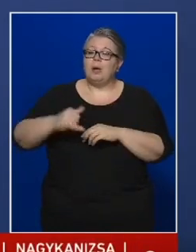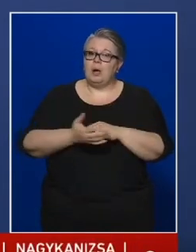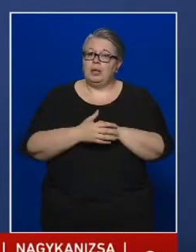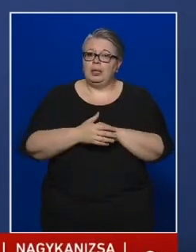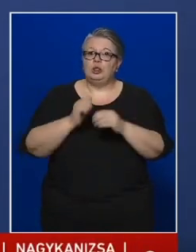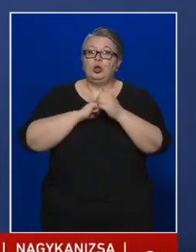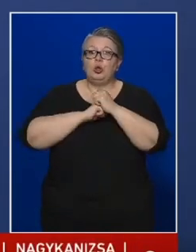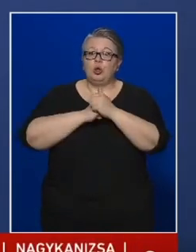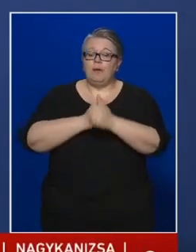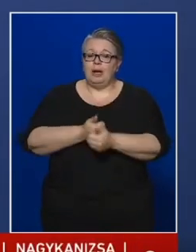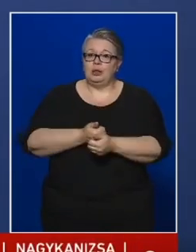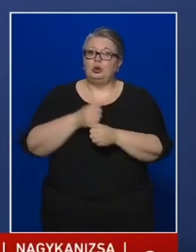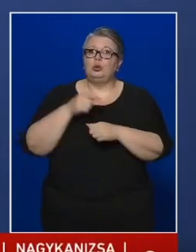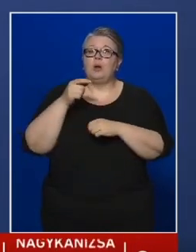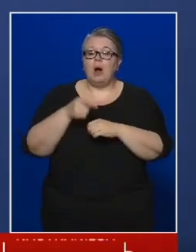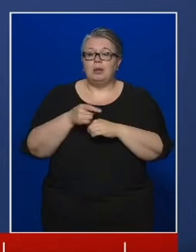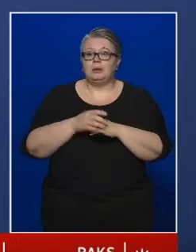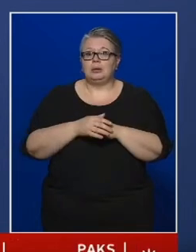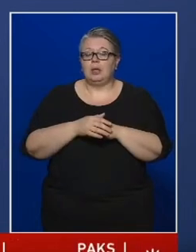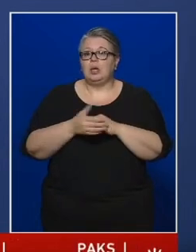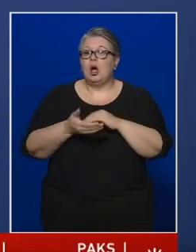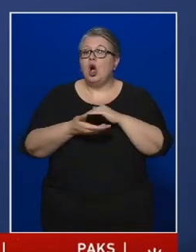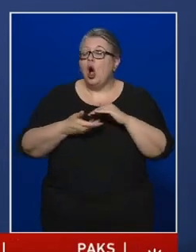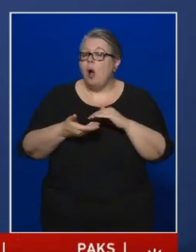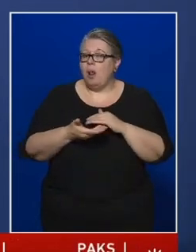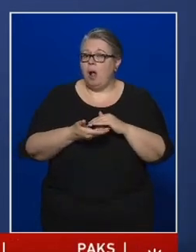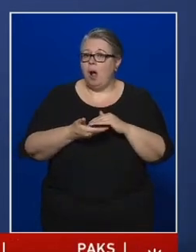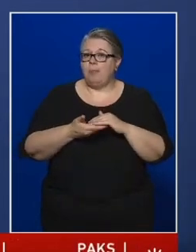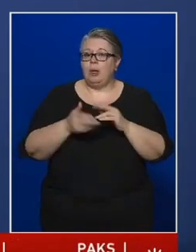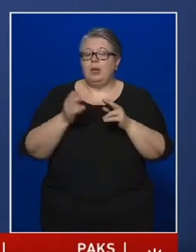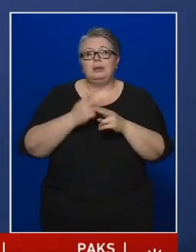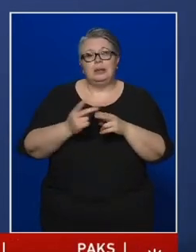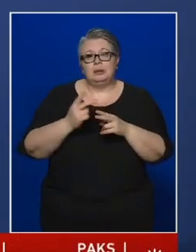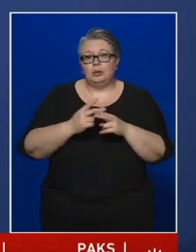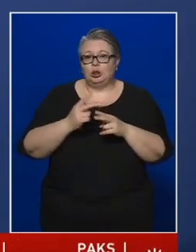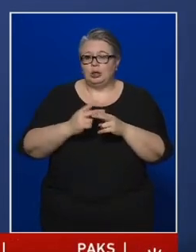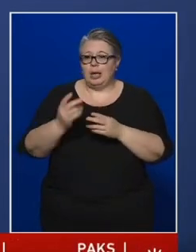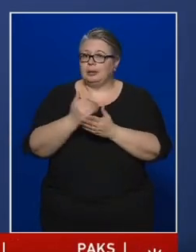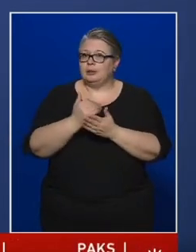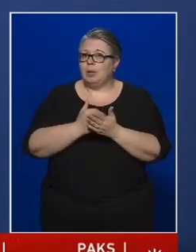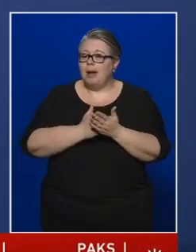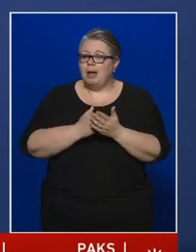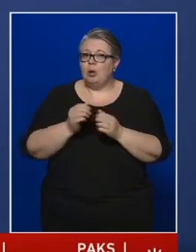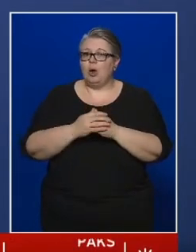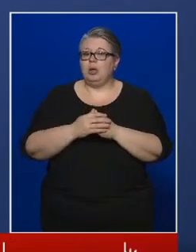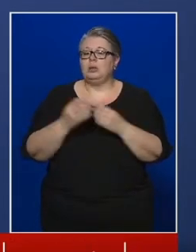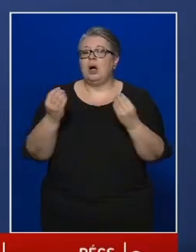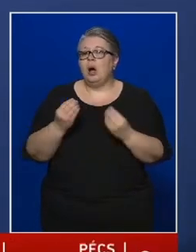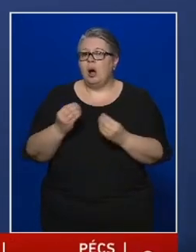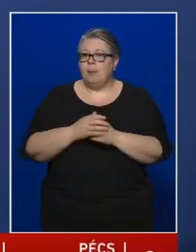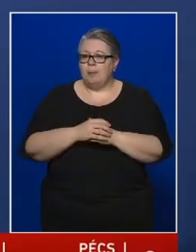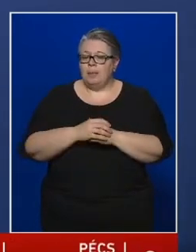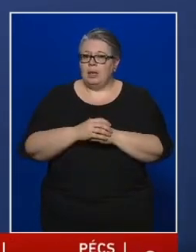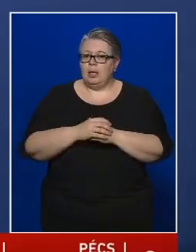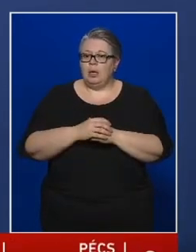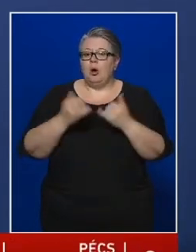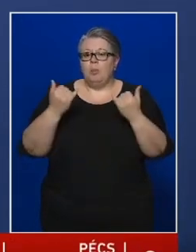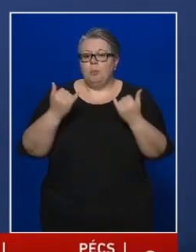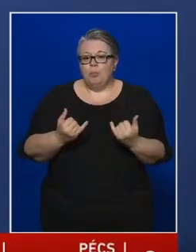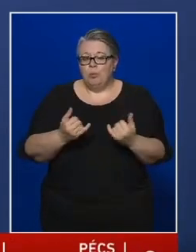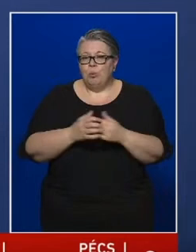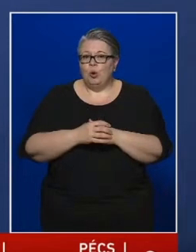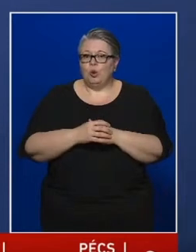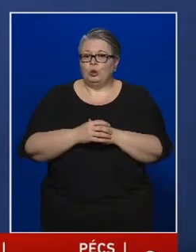is kövessük azokat az alapvető higiénés szabályokat, amelyek most